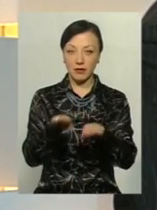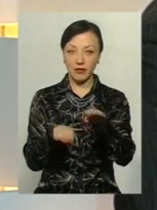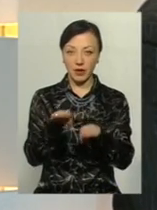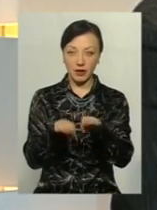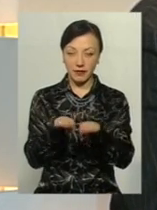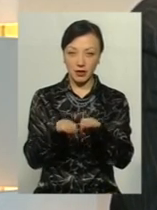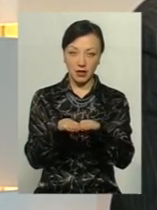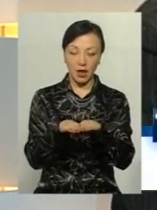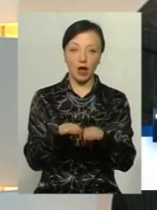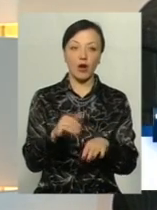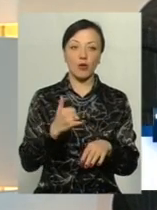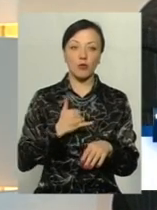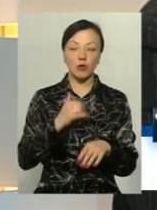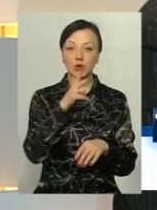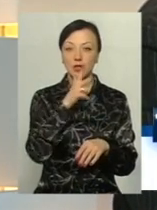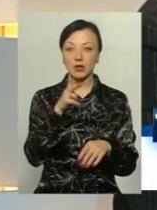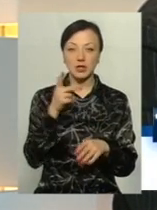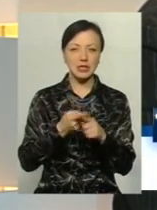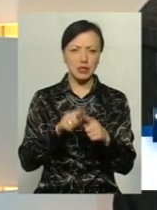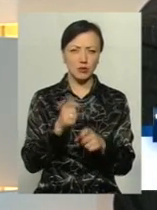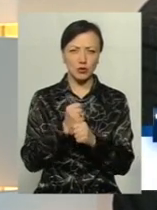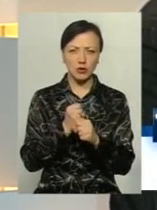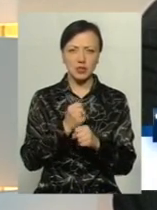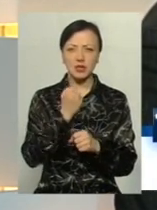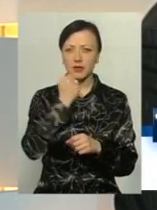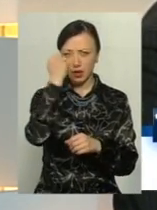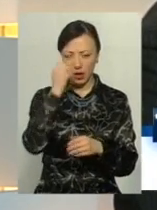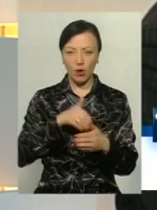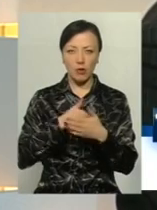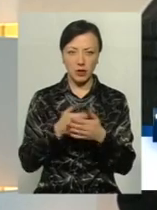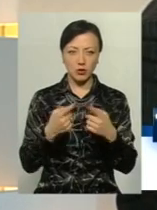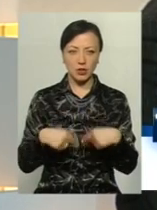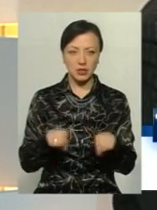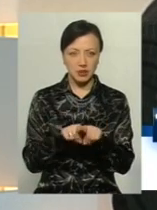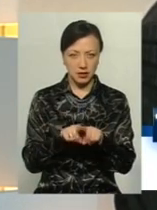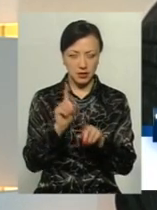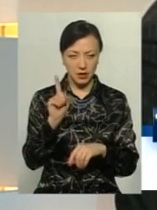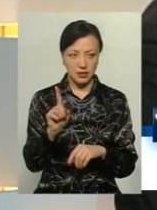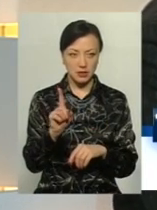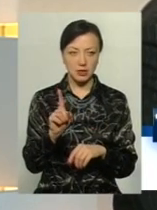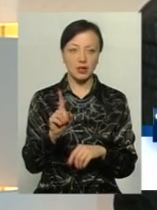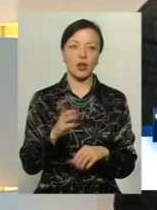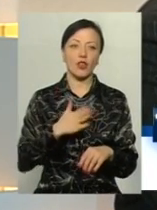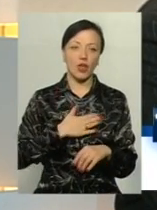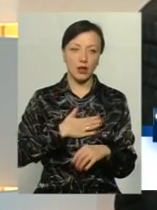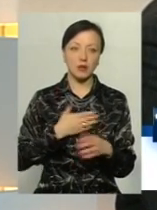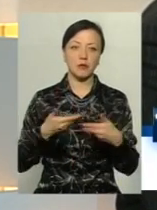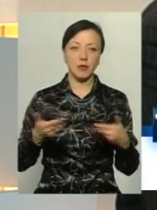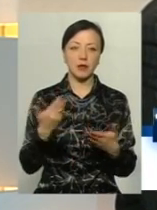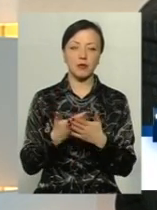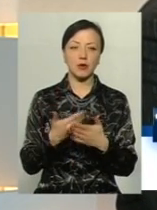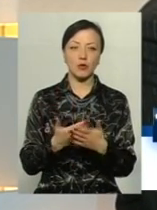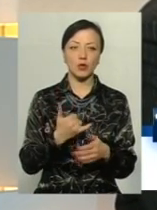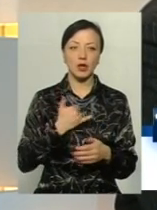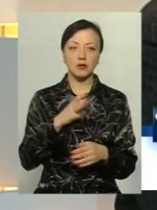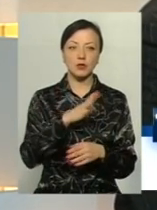добилися. Було у нас років три… було зроблено завдяки громадській організації. Саме громадян нашої. От ми, наприклад, було у нас,